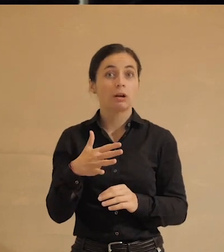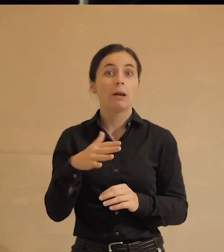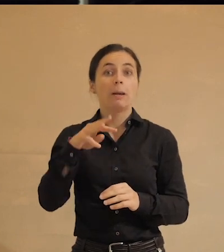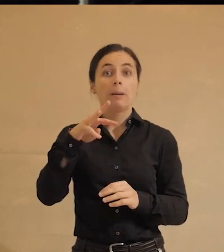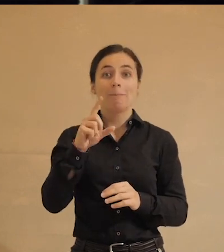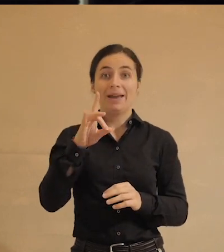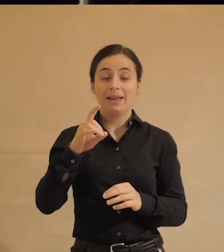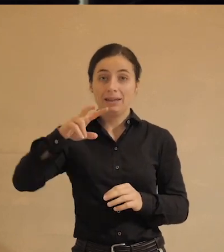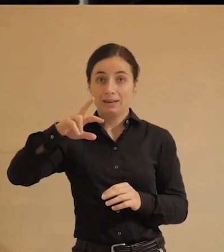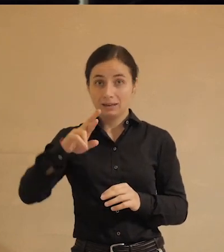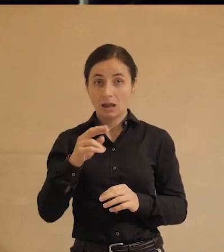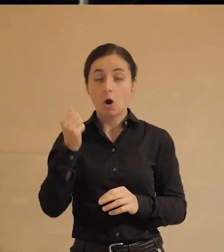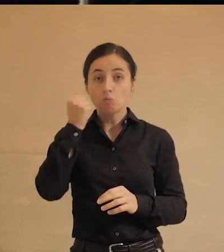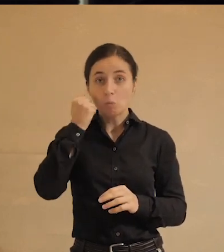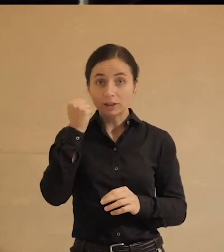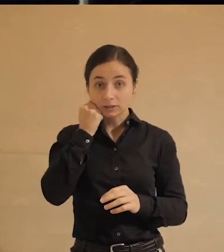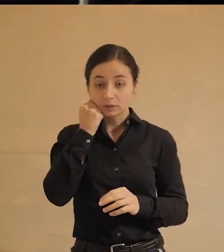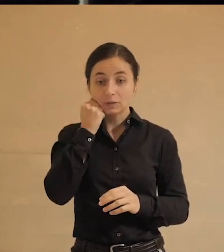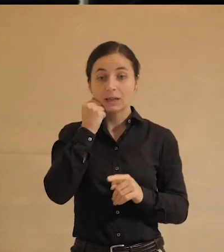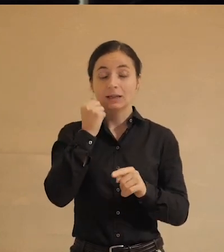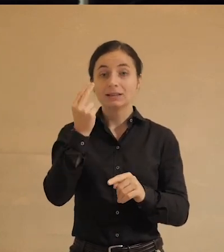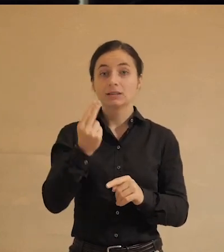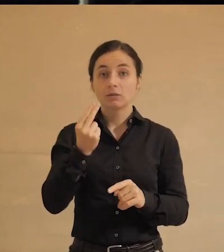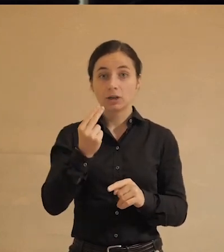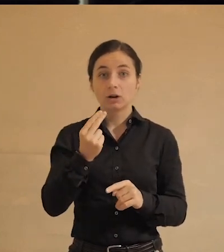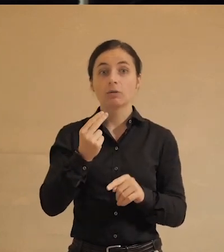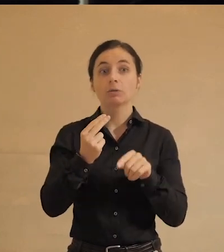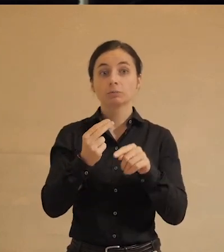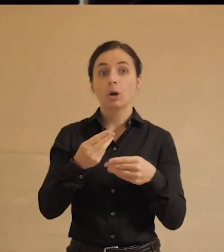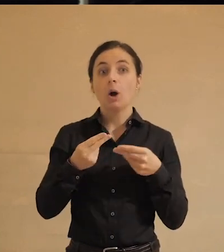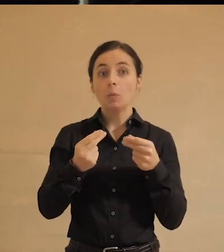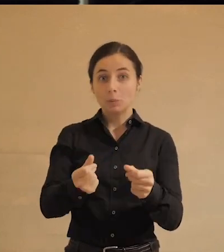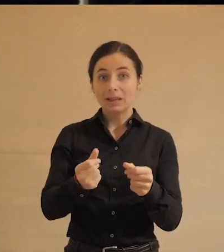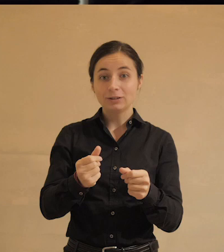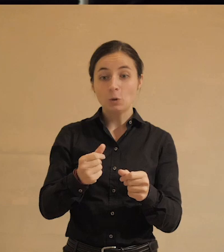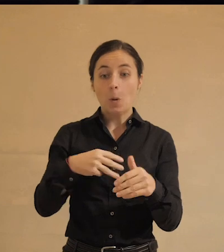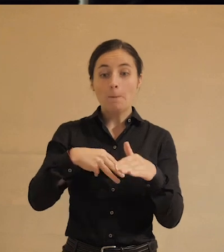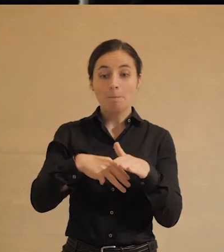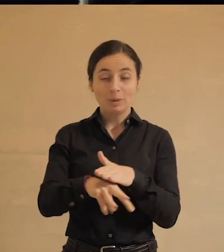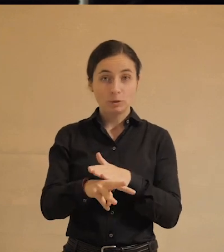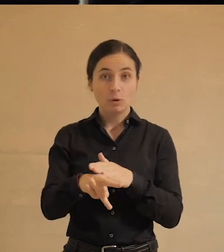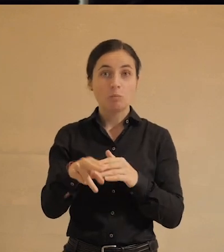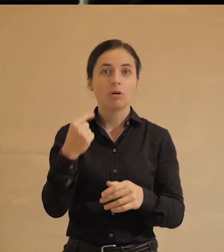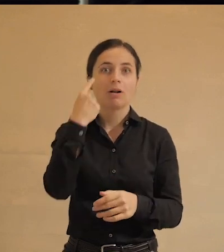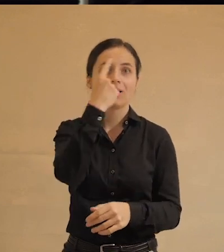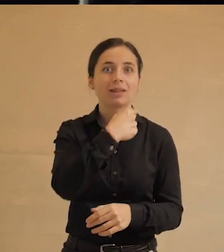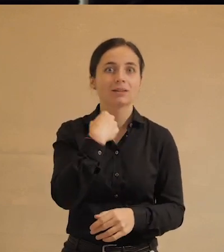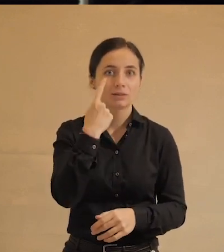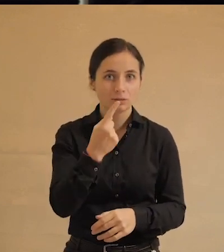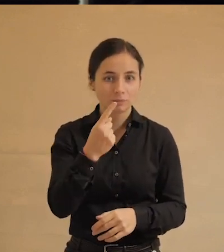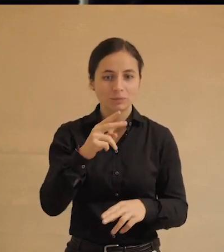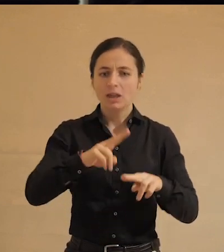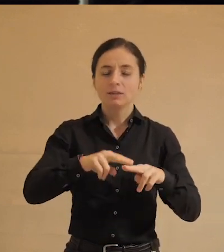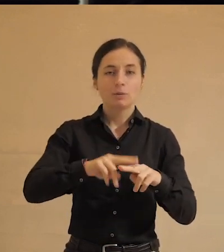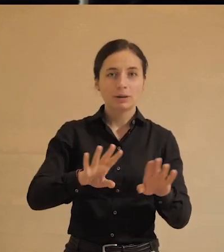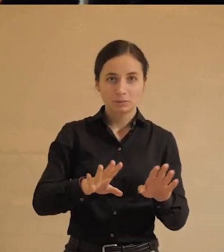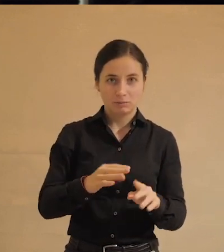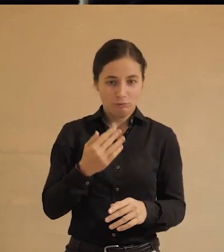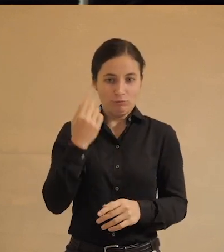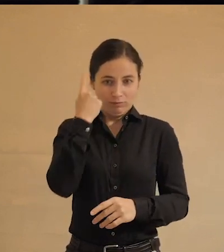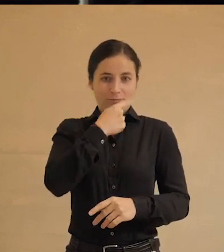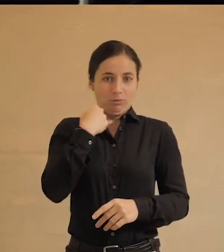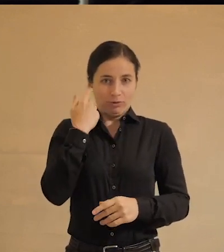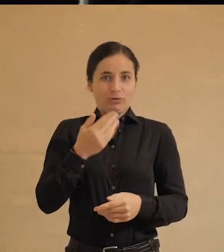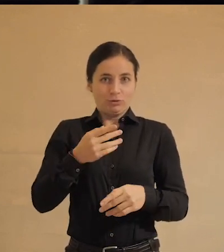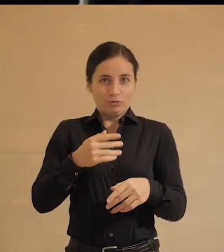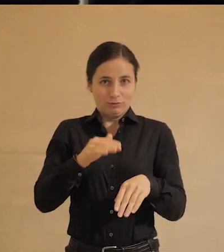Москвы, этот флагман цифрового прогресса, обещает нам оплату метро по лицу. Не по паспорту, а по морде, буквально